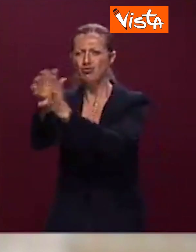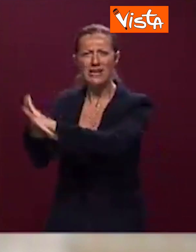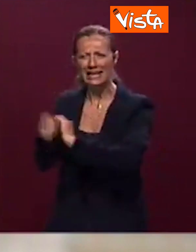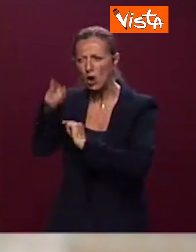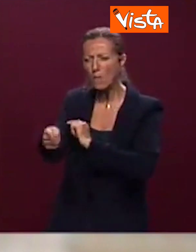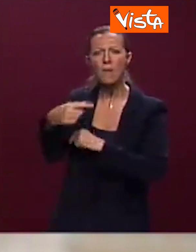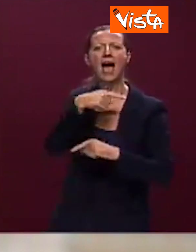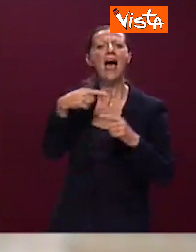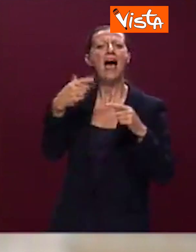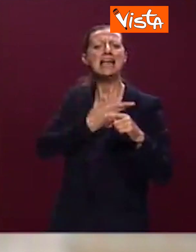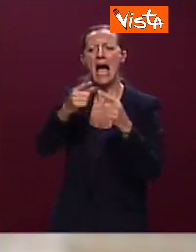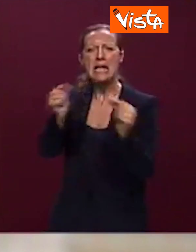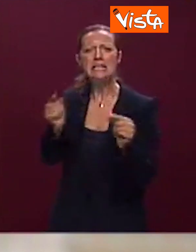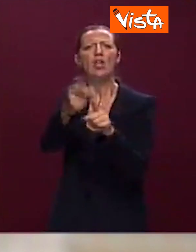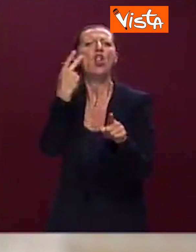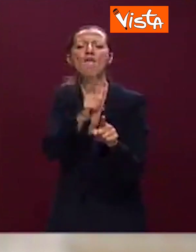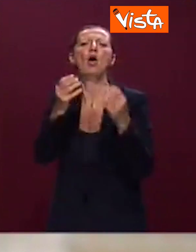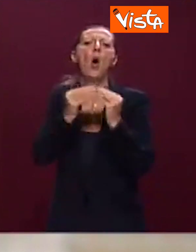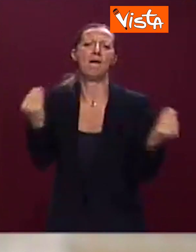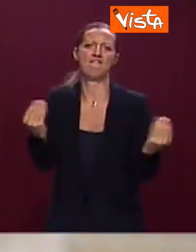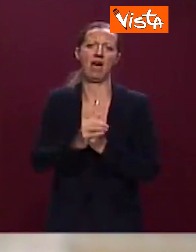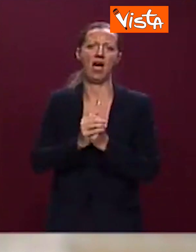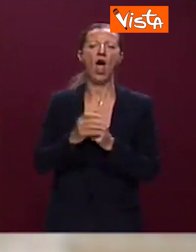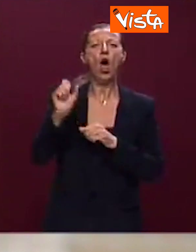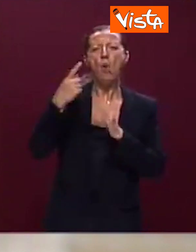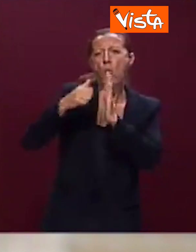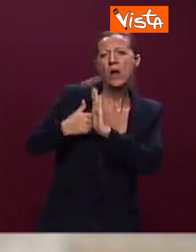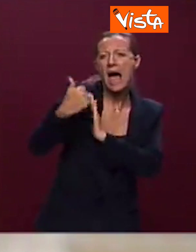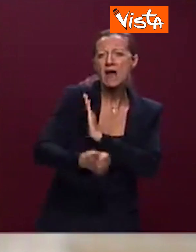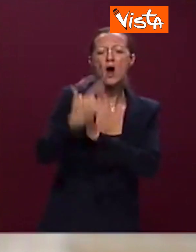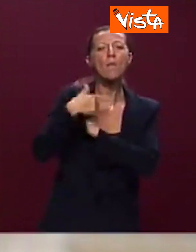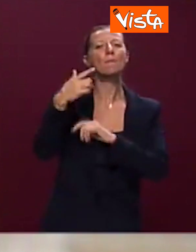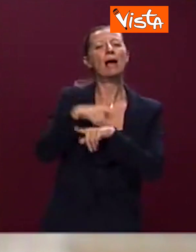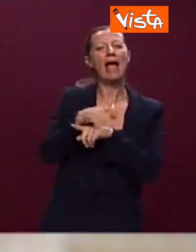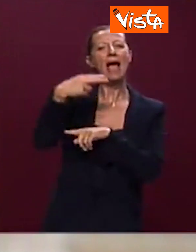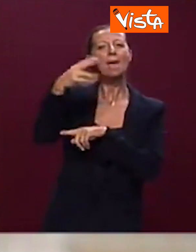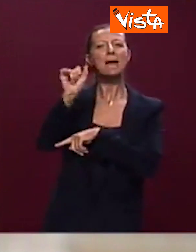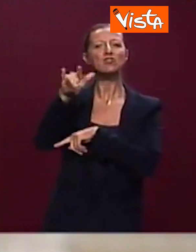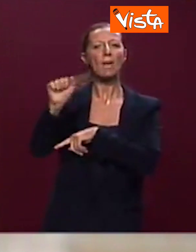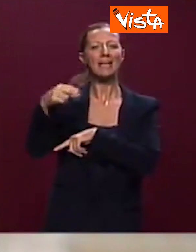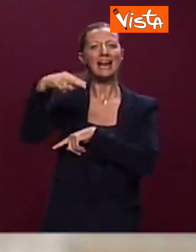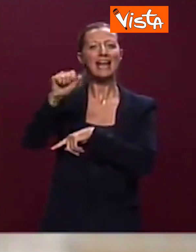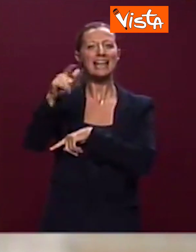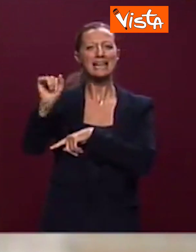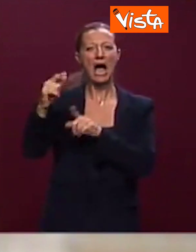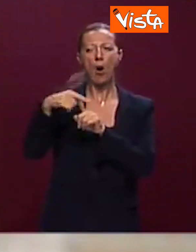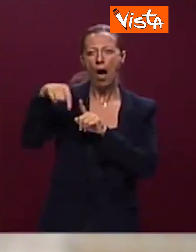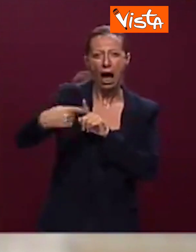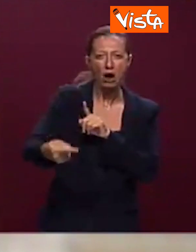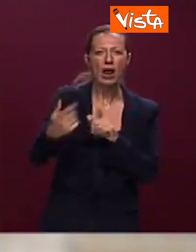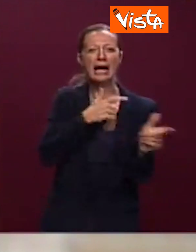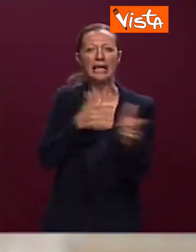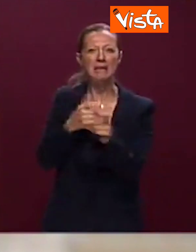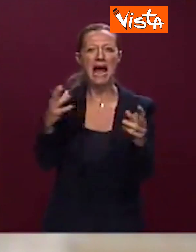ormai 12 mesi che la reazione del criminale di guerra Benjamin Netanyahu al vergognoso, inaccettabile,